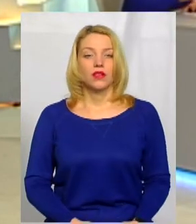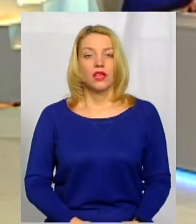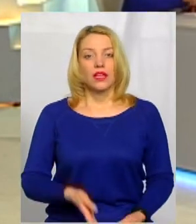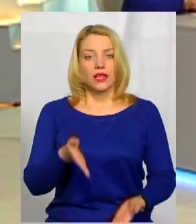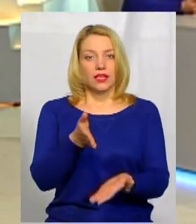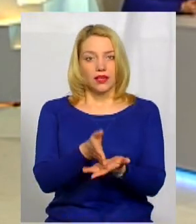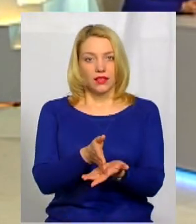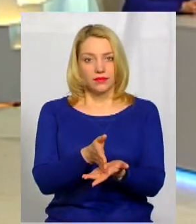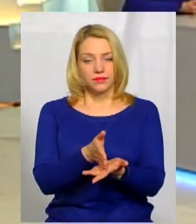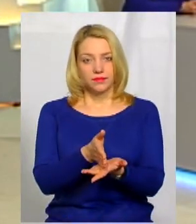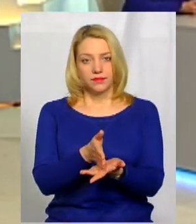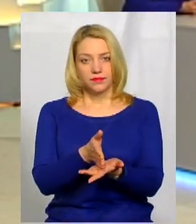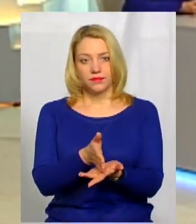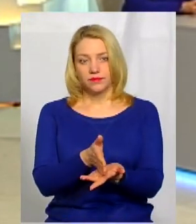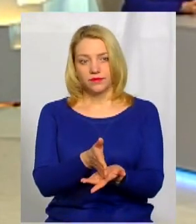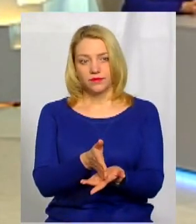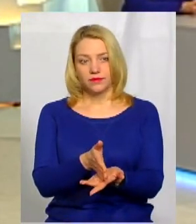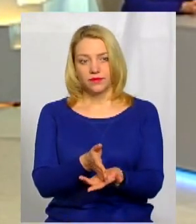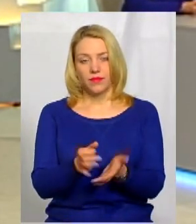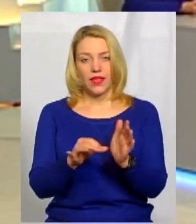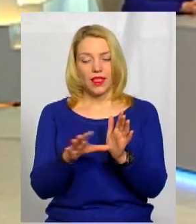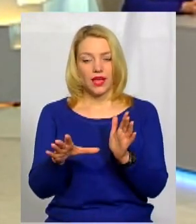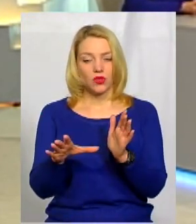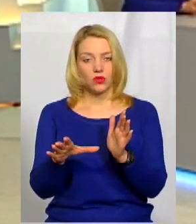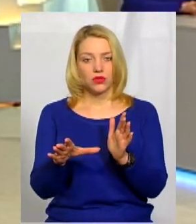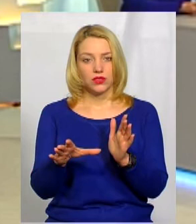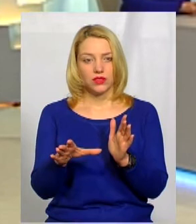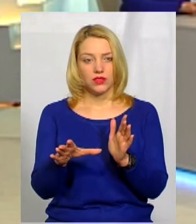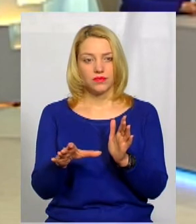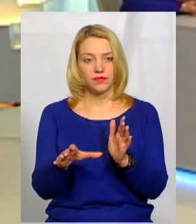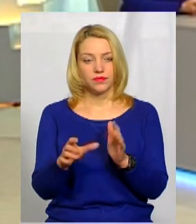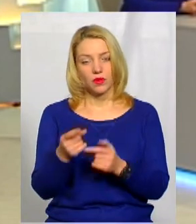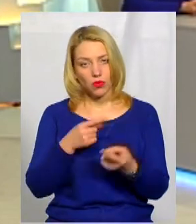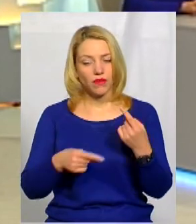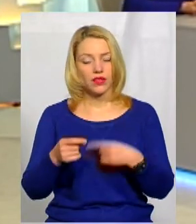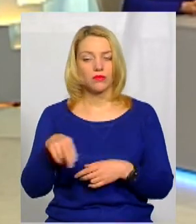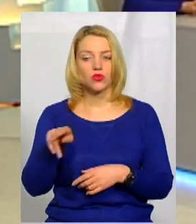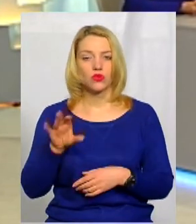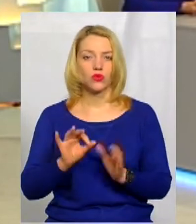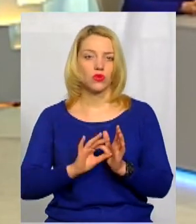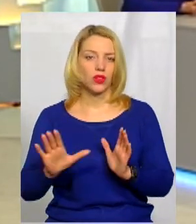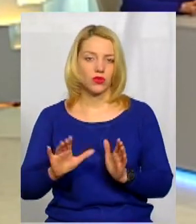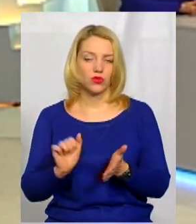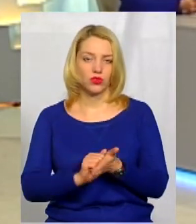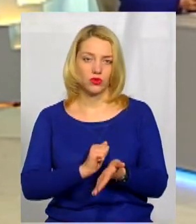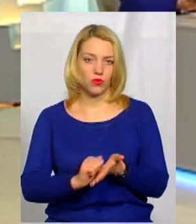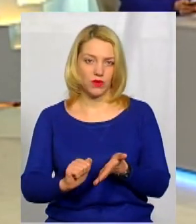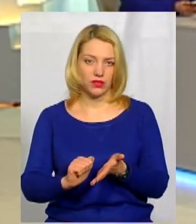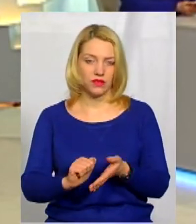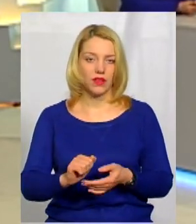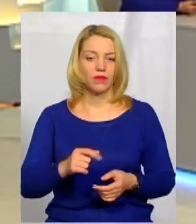Є, знову ж таки, про електронні, повернемося, про електронні документи.